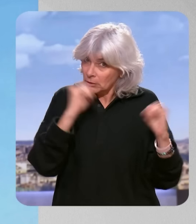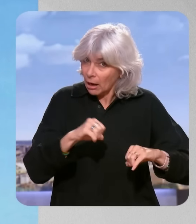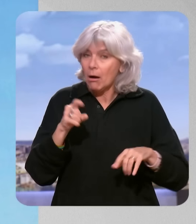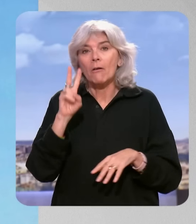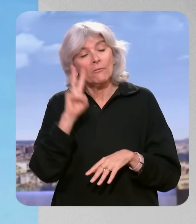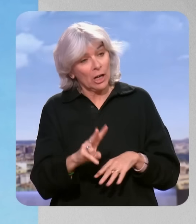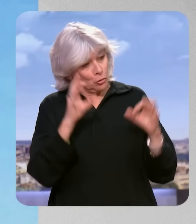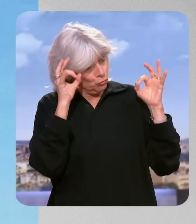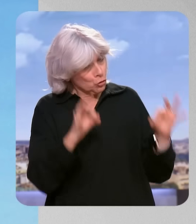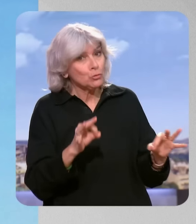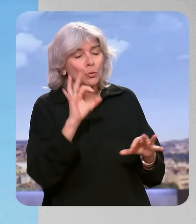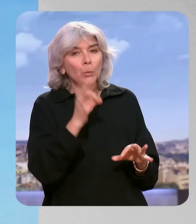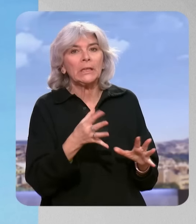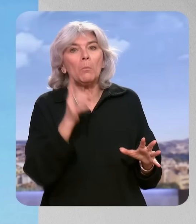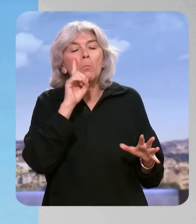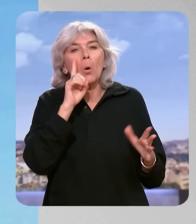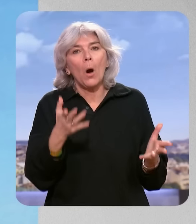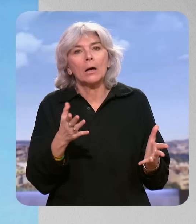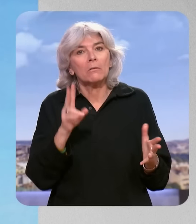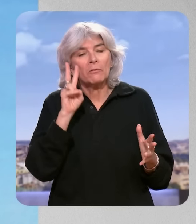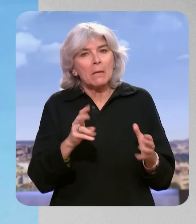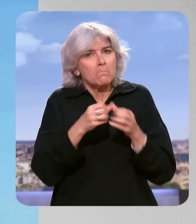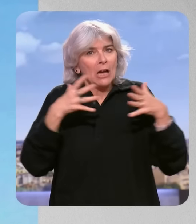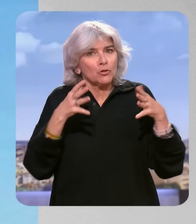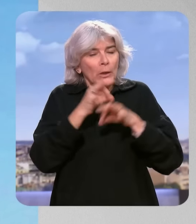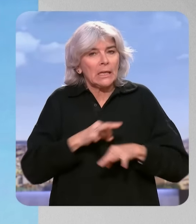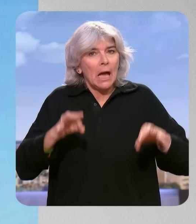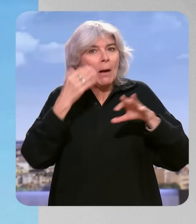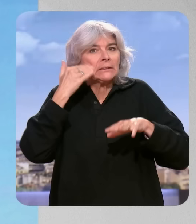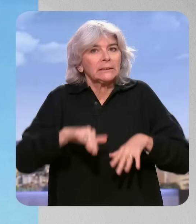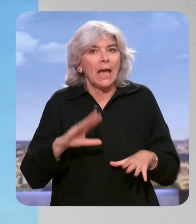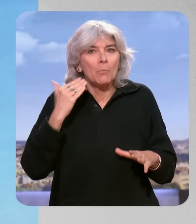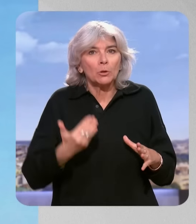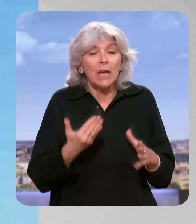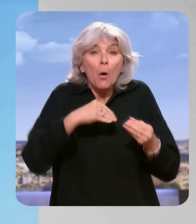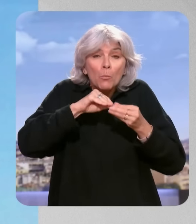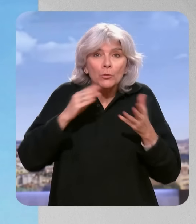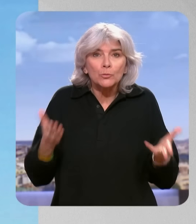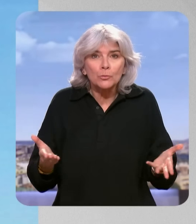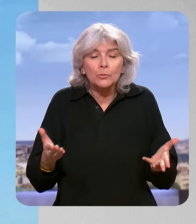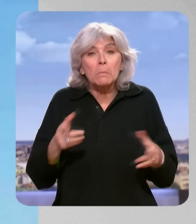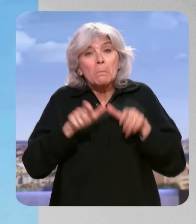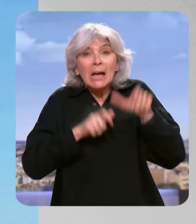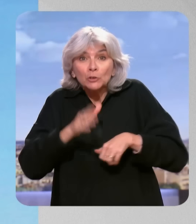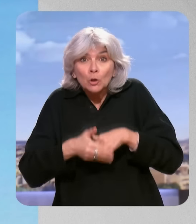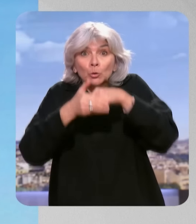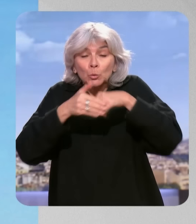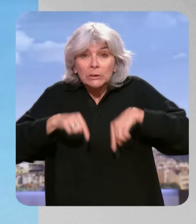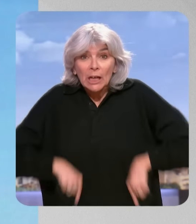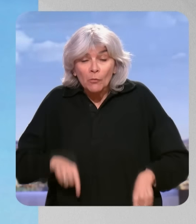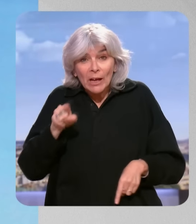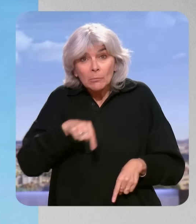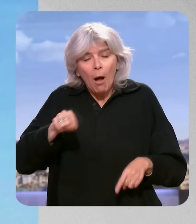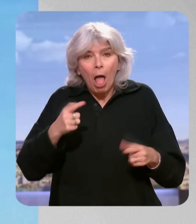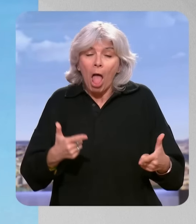C'est tout à fait exact. Pourquoi ? Il n'y a aucune majorité, comme vous le savez. Et en plus, ceux qui soutiennent le gouvernement se